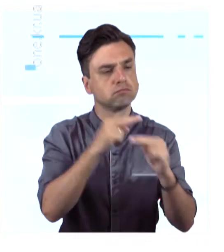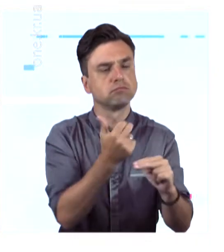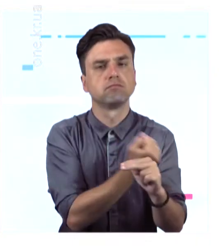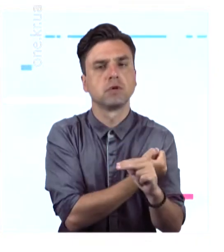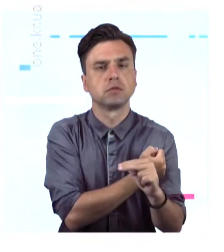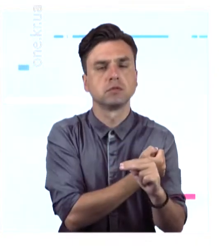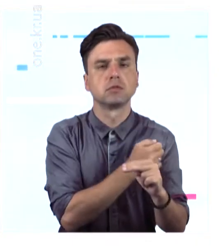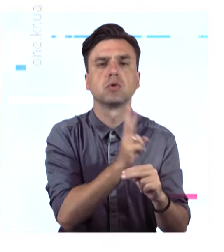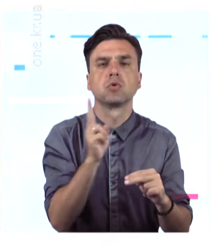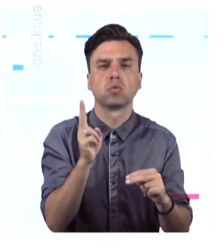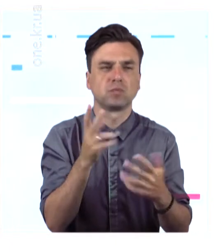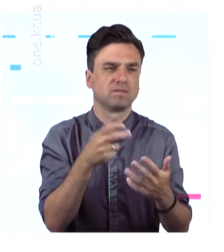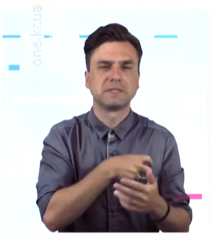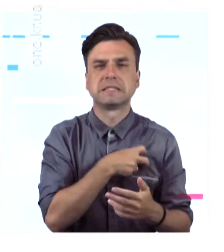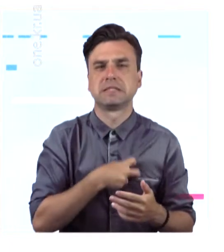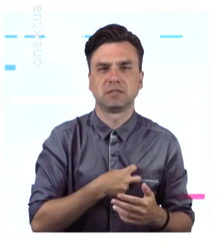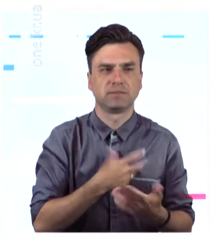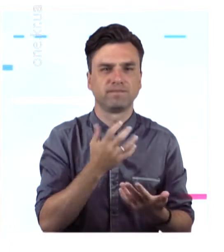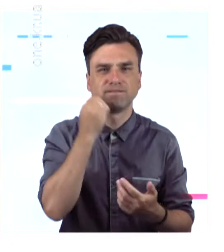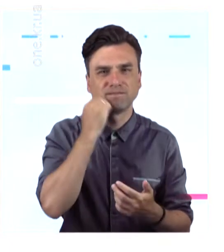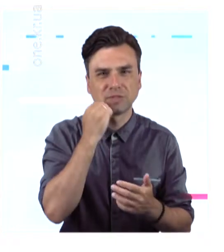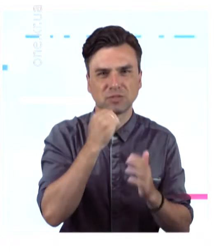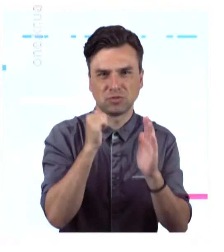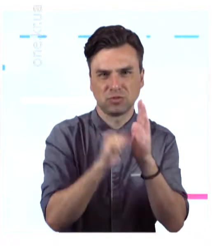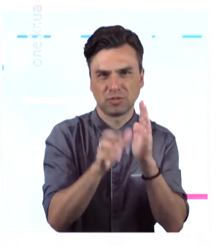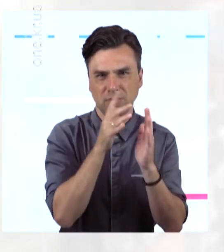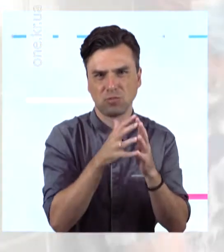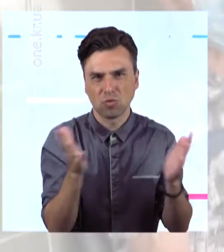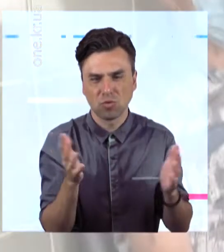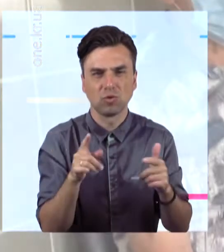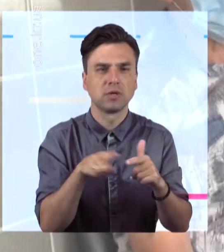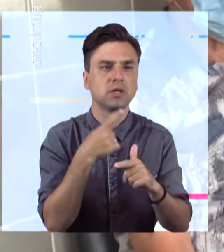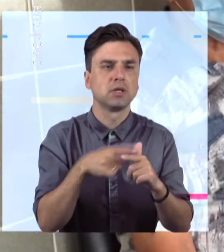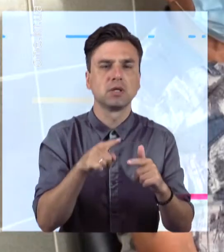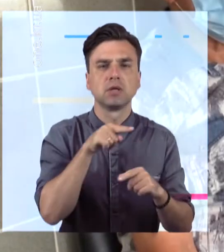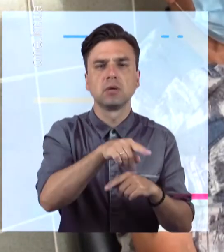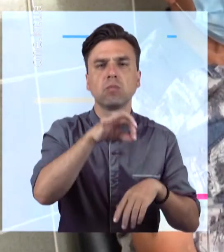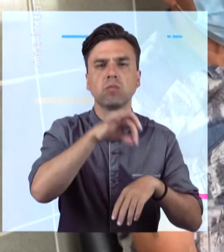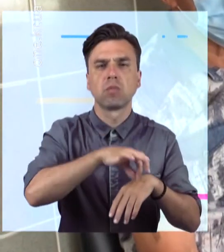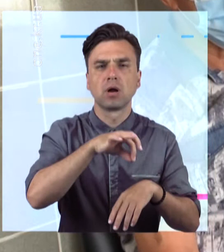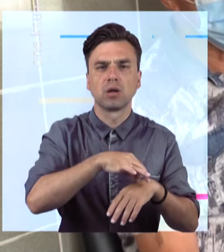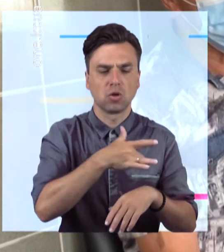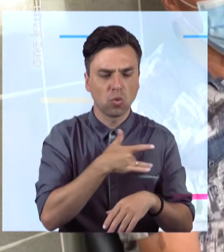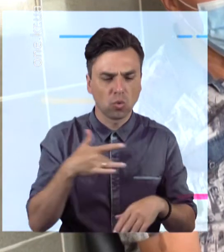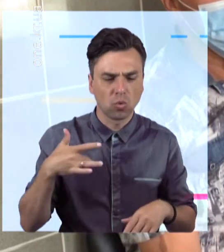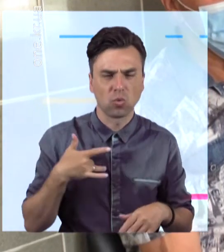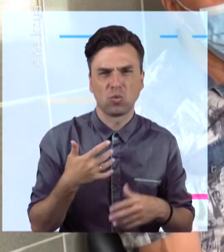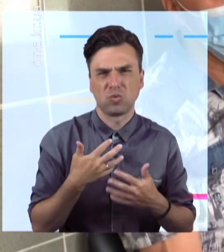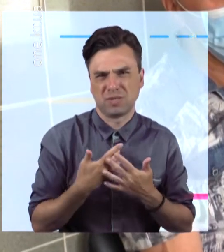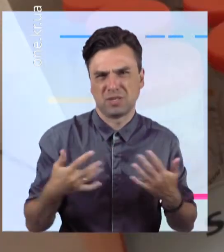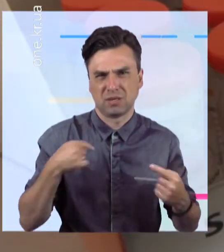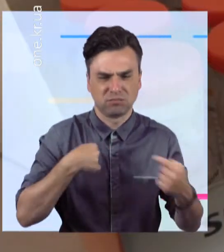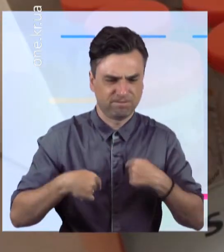На сьогодні це літні люди віком від 60 років та ті, хто мають серйозні супутні захворювання. Окрім того, до